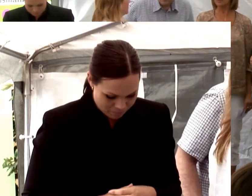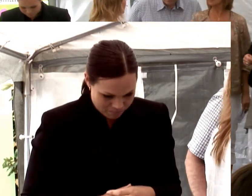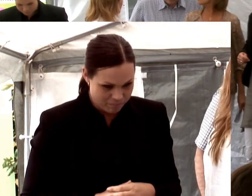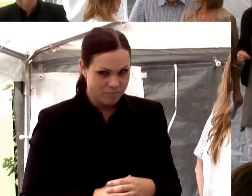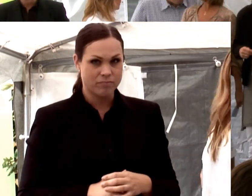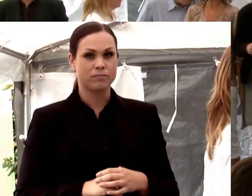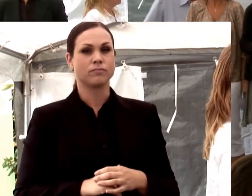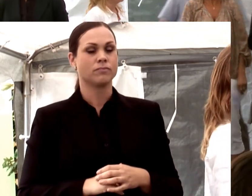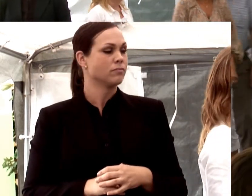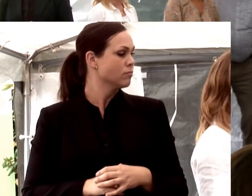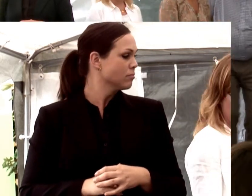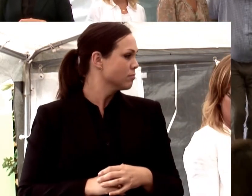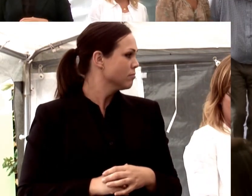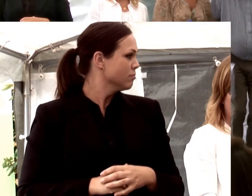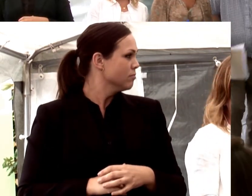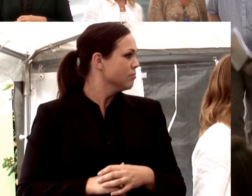Ja.